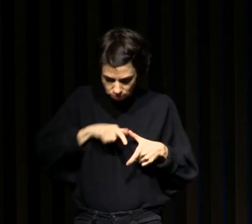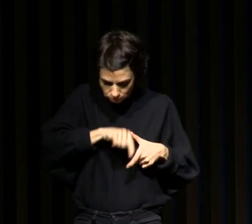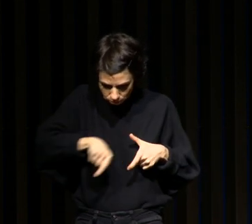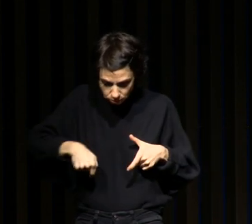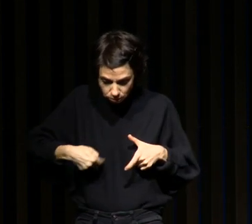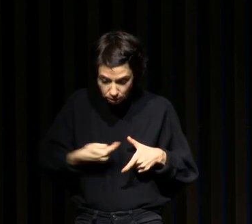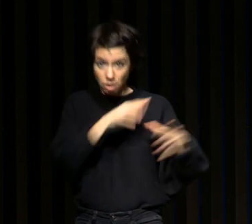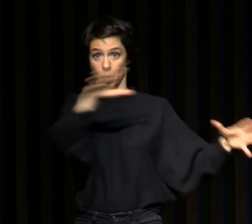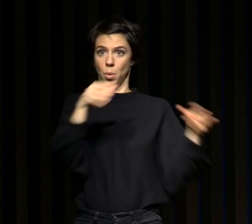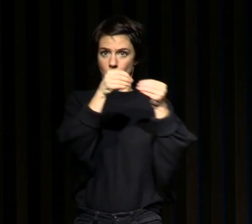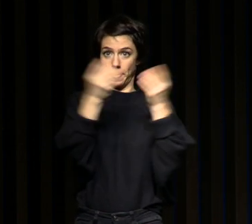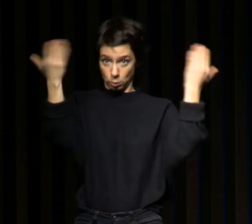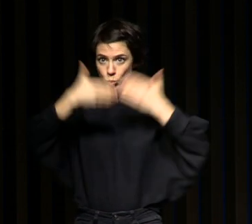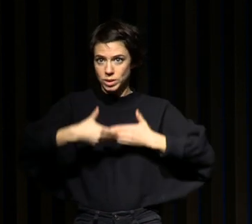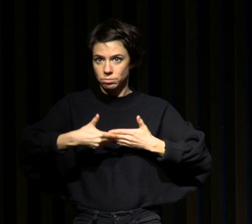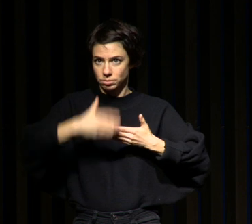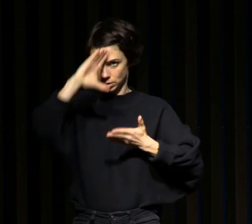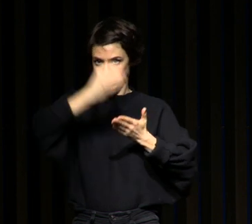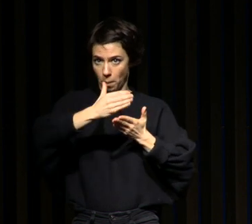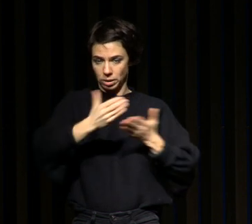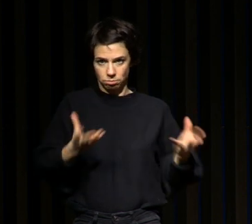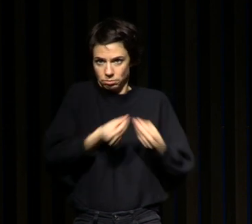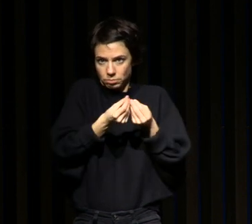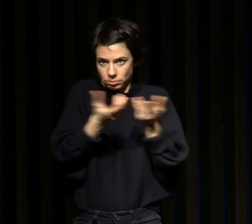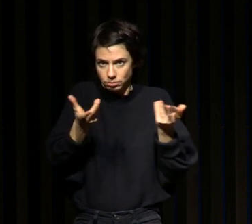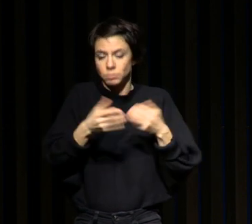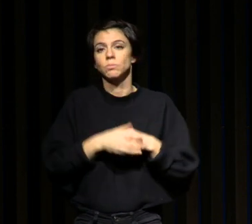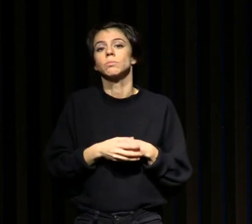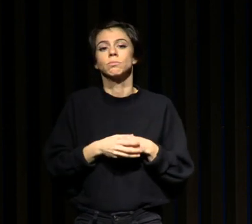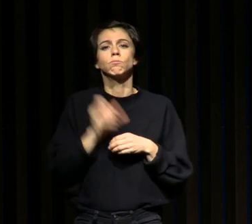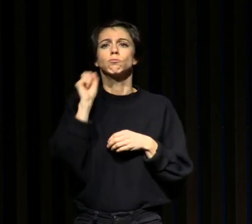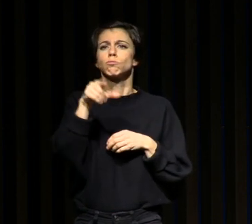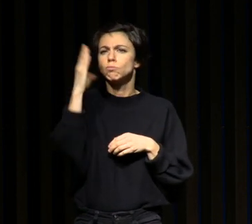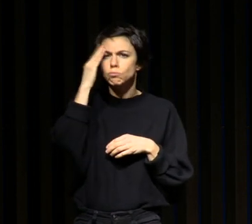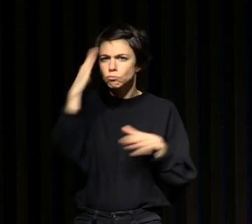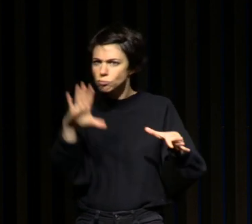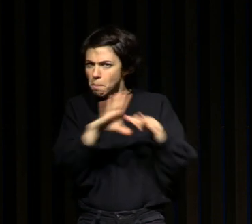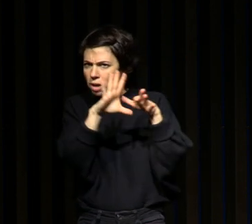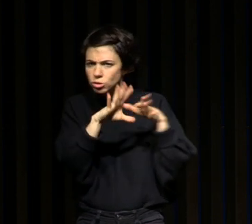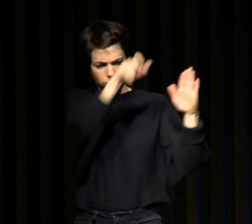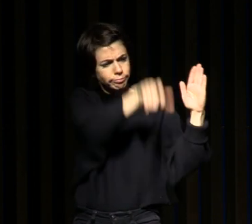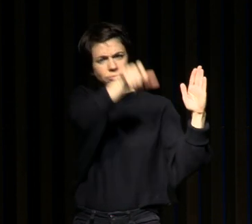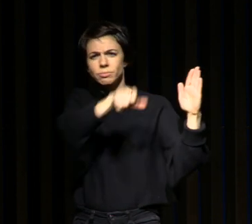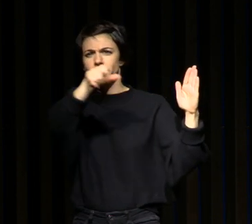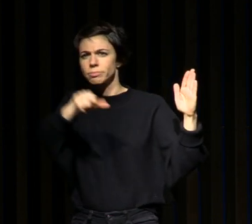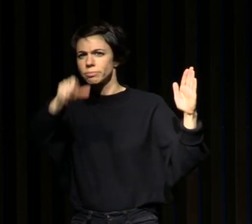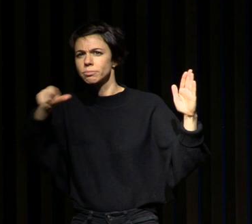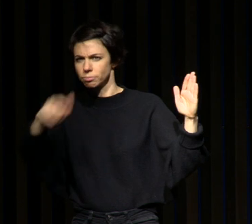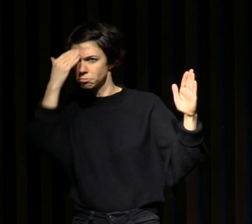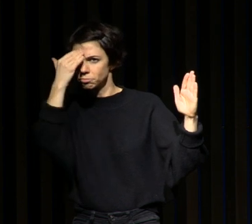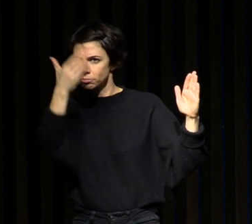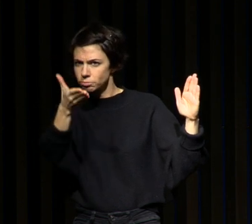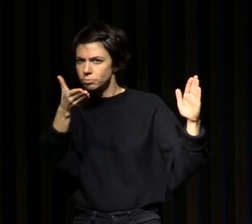nuits de sommeil. Vous avez probablement connaissance de ce schéma qui s'appelle un hypnogramme. En fait, c'est la